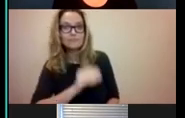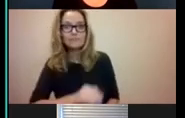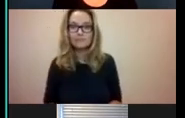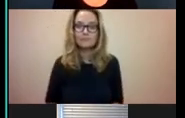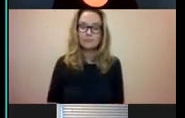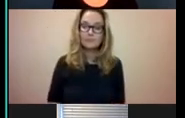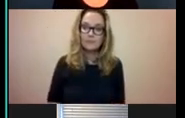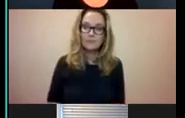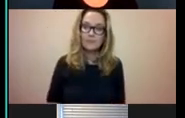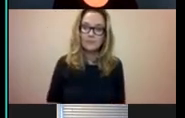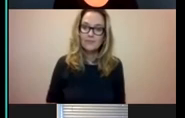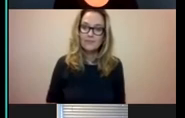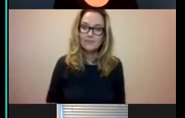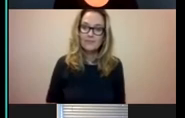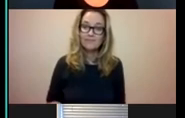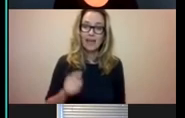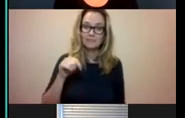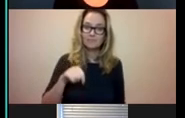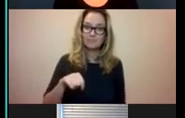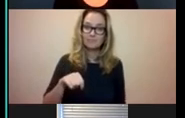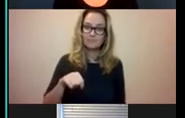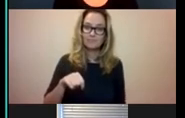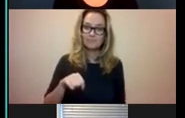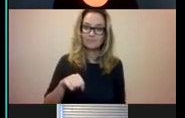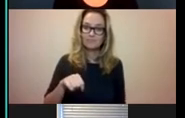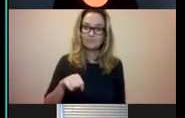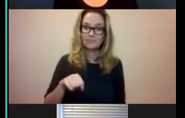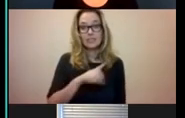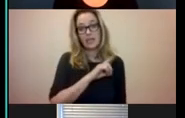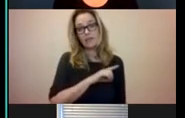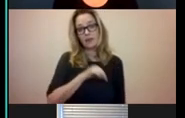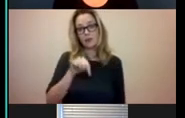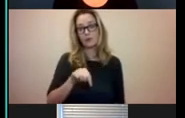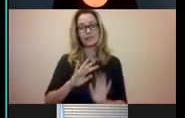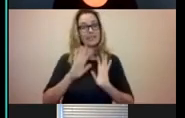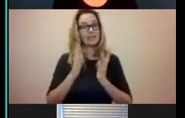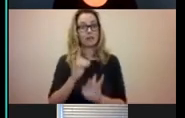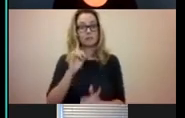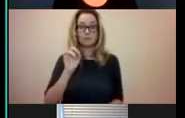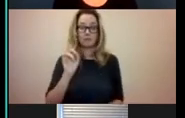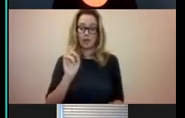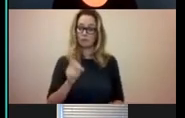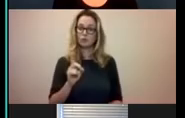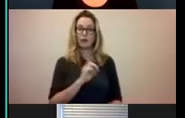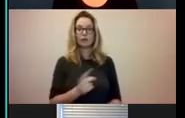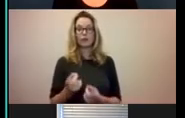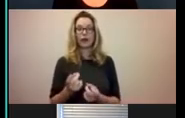Ja, en soms zijn ze ook gewend van daar ook naar wat verstaan. Moeten ze het maar nog een keer zeggen. Ja.